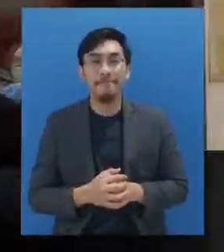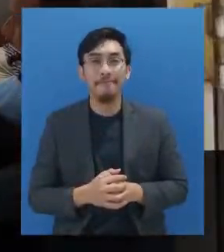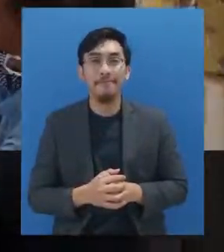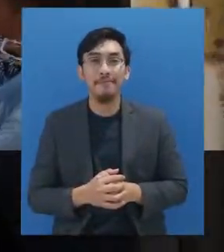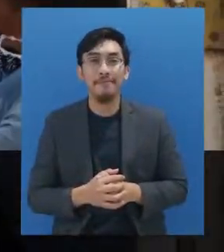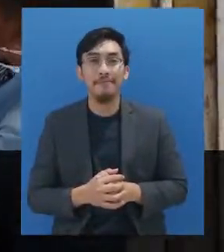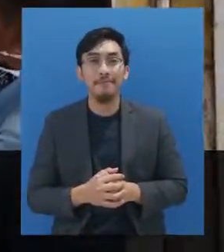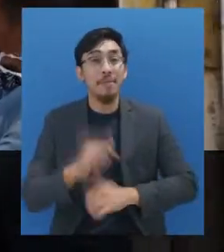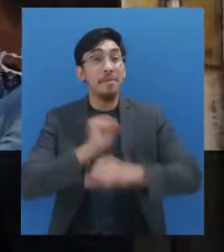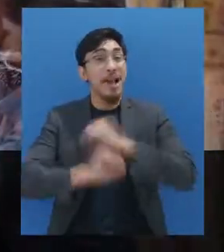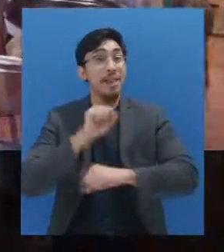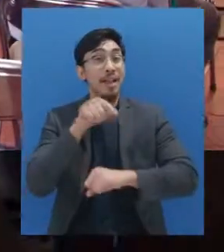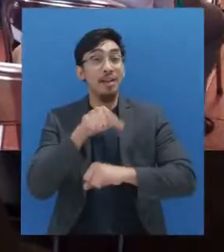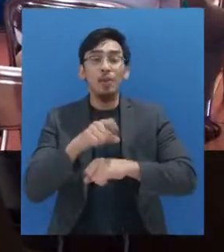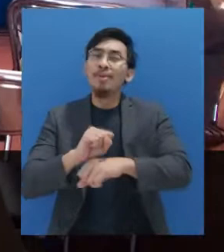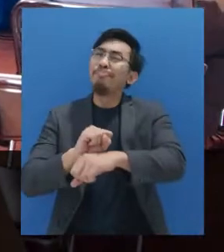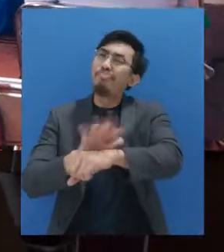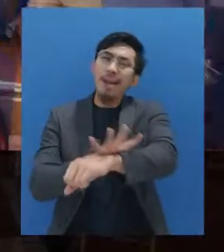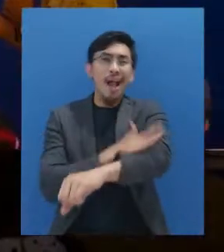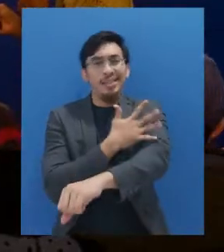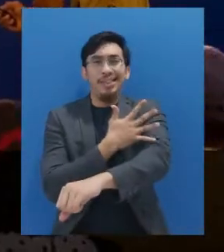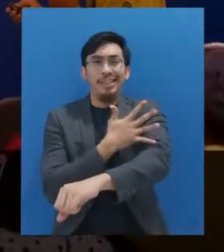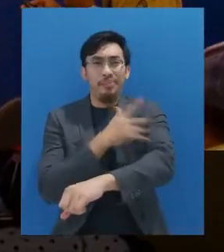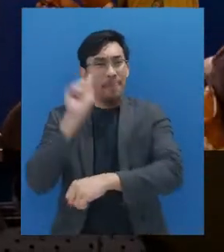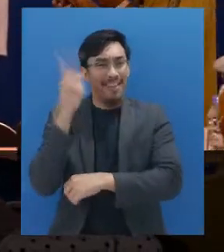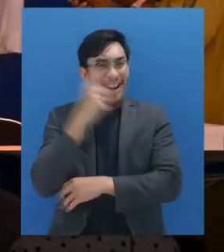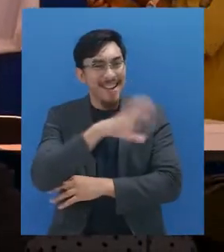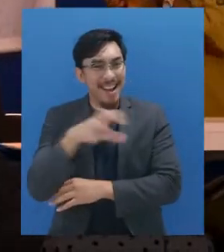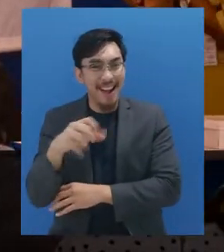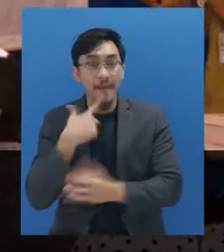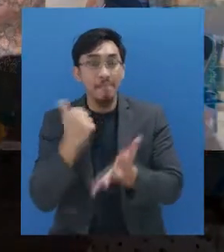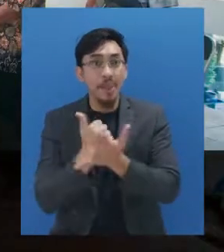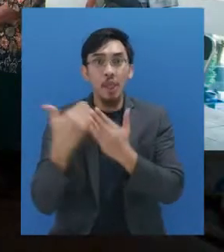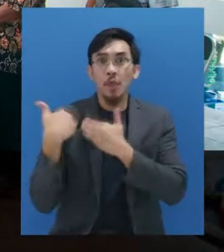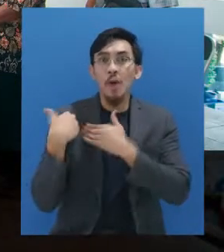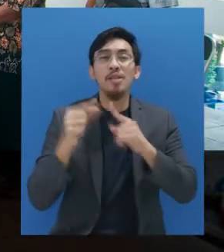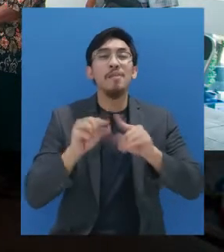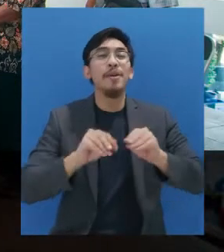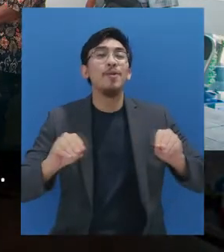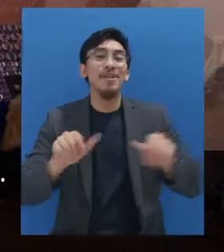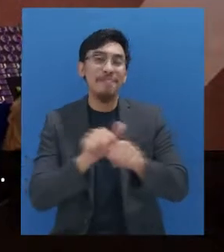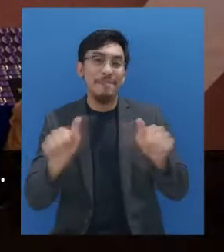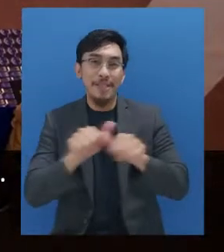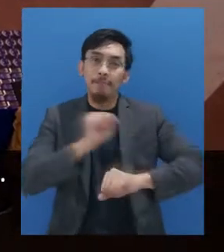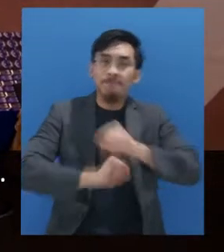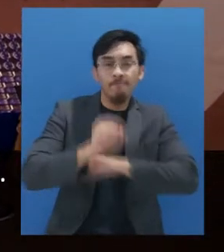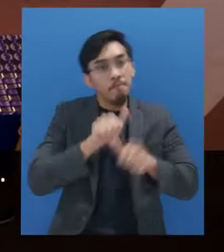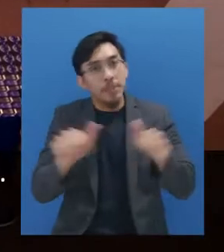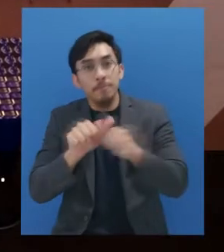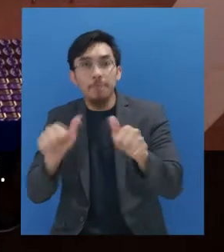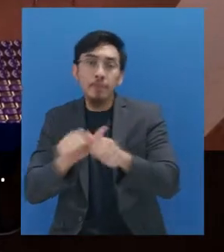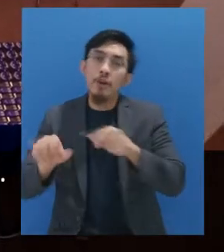dari SNV. Kegiatan ini menginspirasi pemerintah daerah akan pentingnya peran petugas kebersihan dalam melakukan